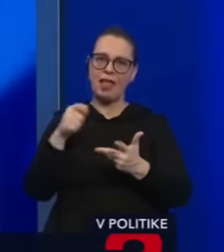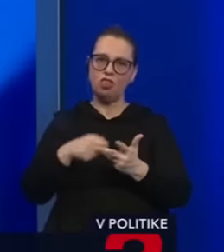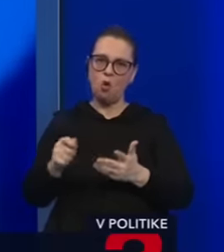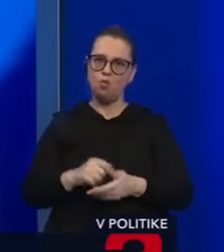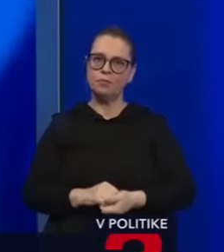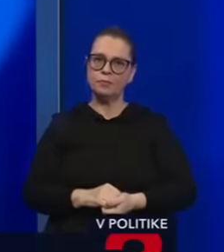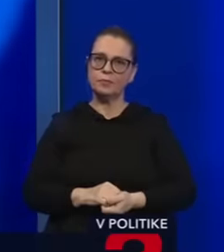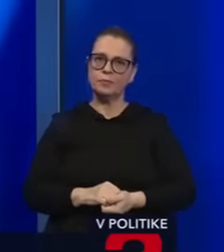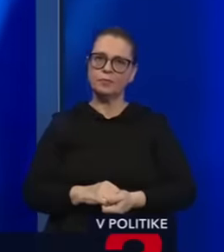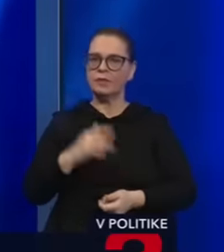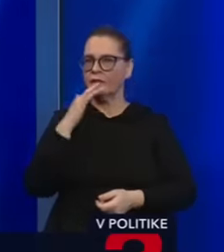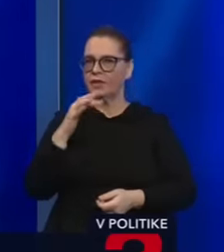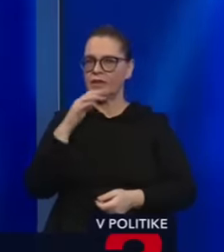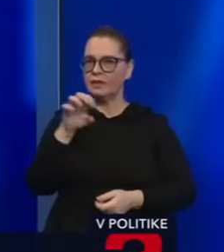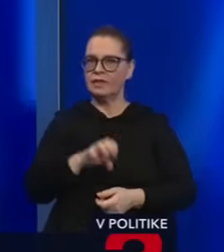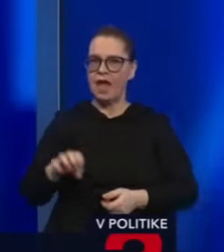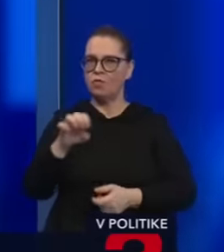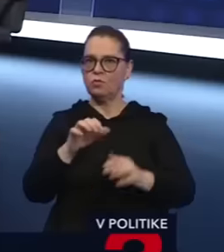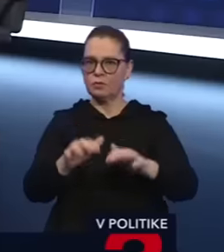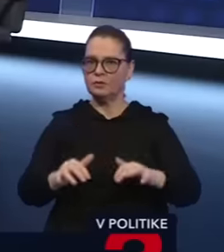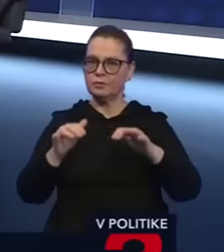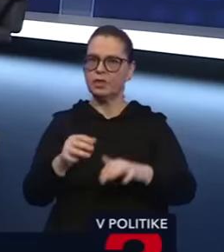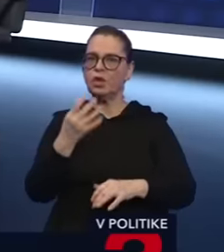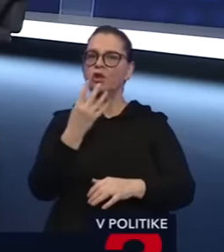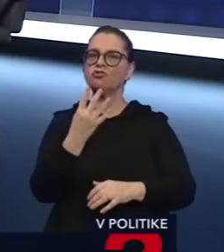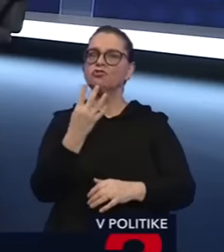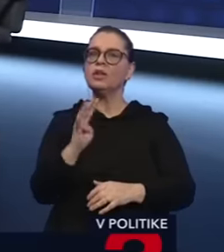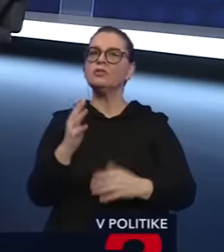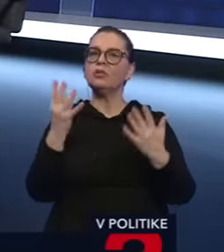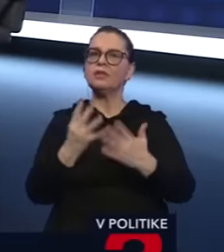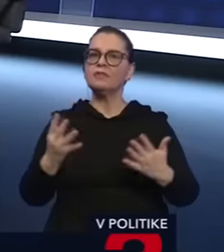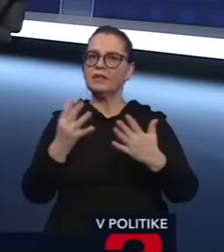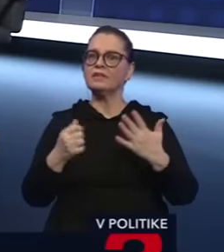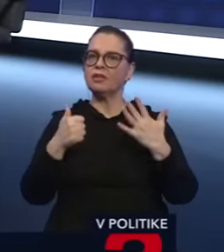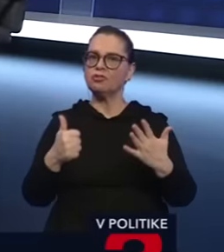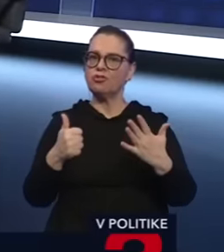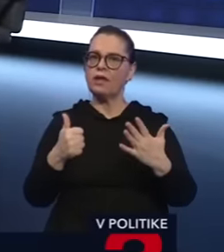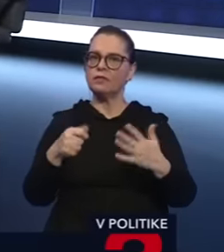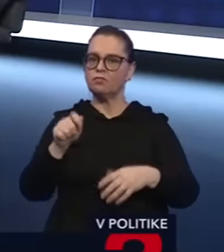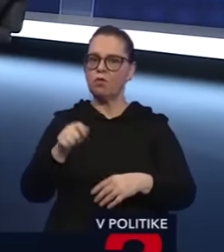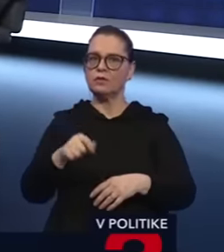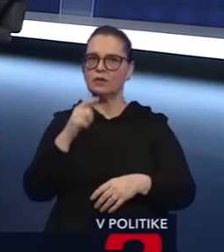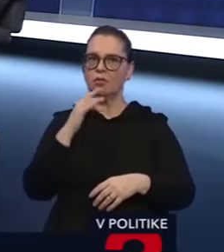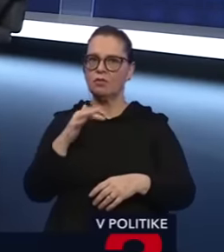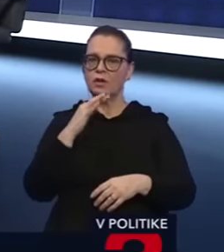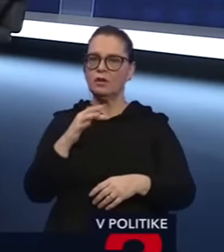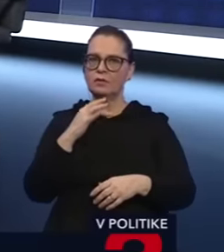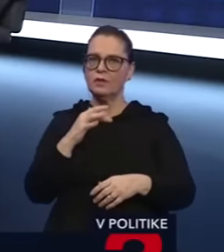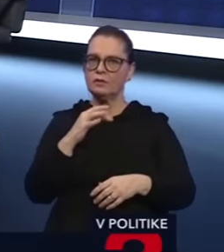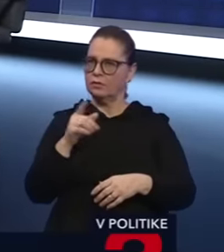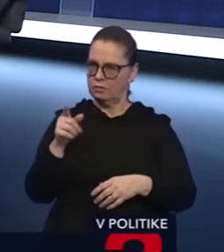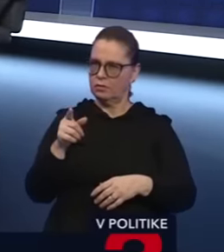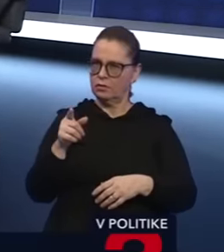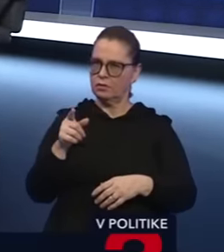Dokonca vyjadril sa Európsky parlament, kde 496 poslancov vyjadrilo jednoduchú názor, náražate na